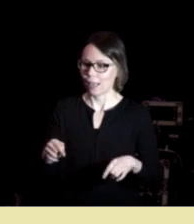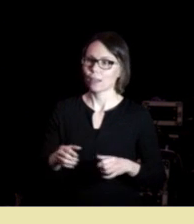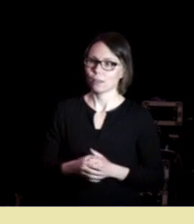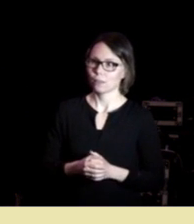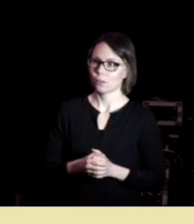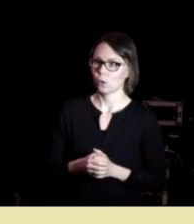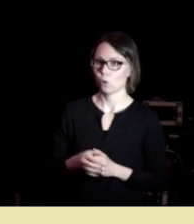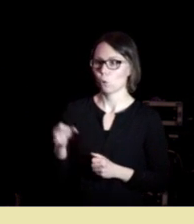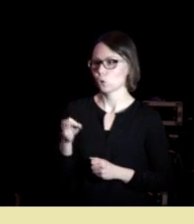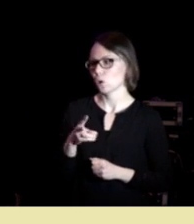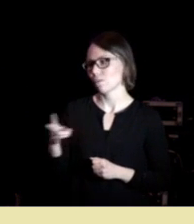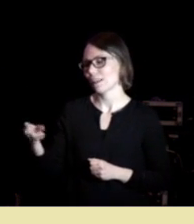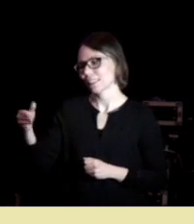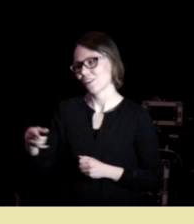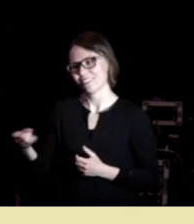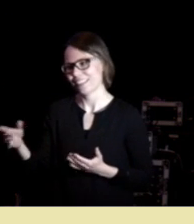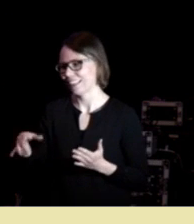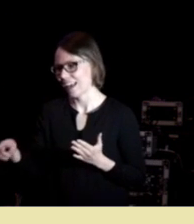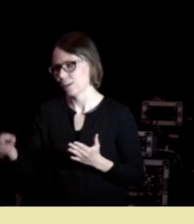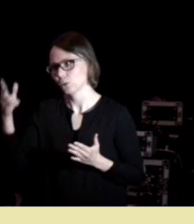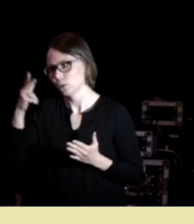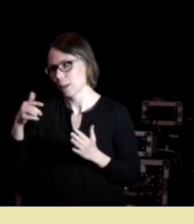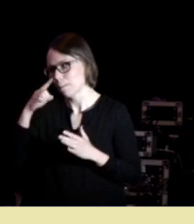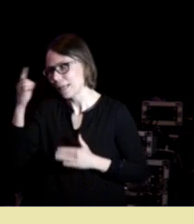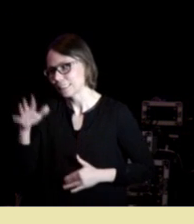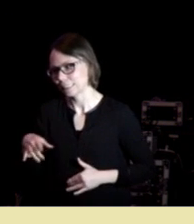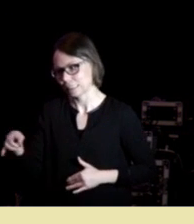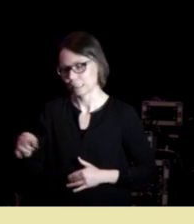Oslo Vestkant gjelder riktig nok ikke det, så der ruser de seg mest.